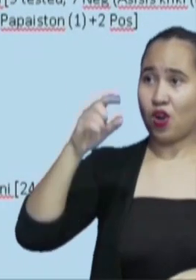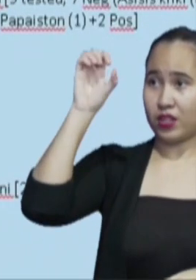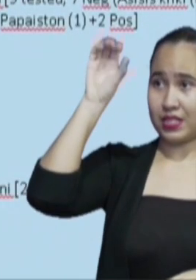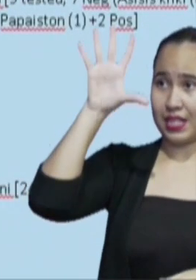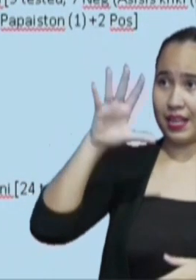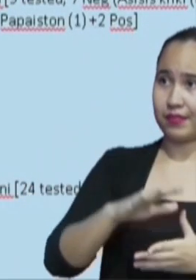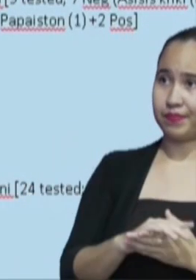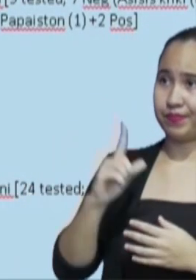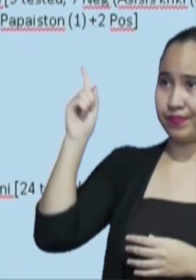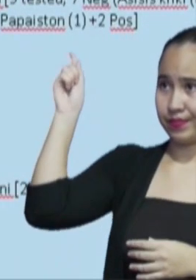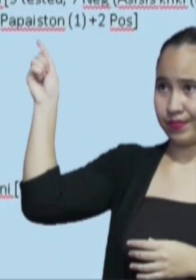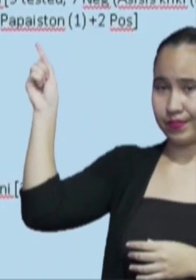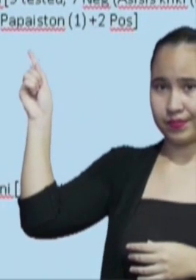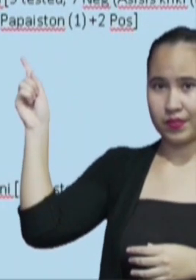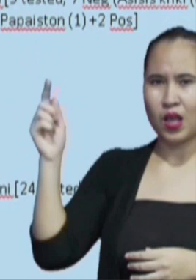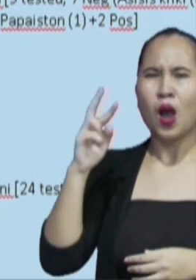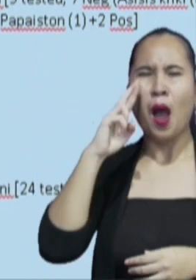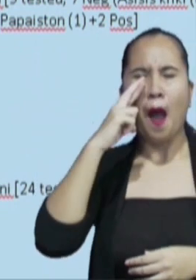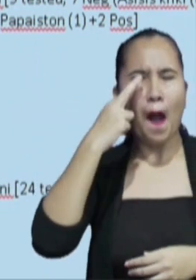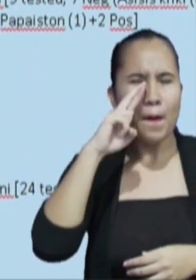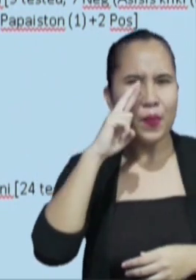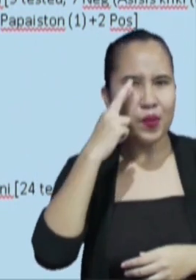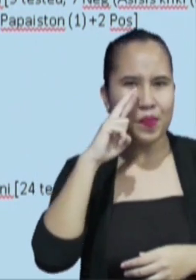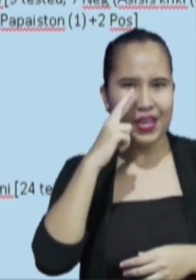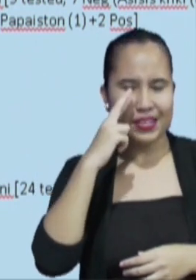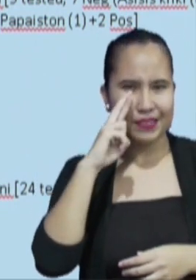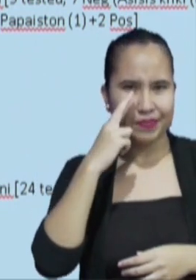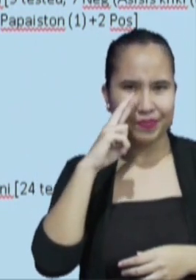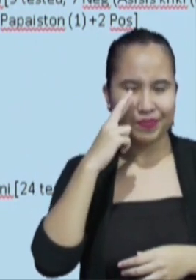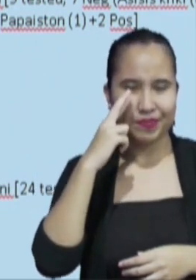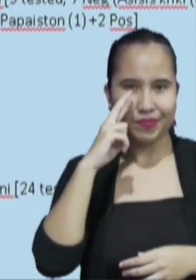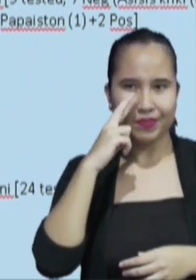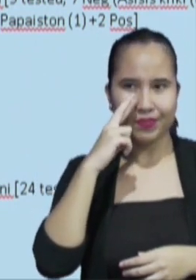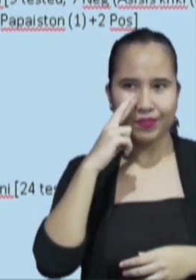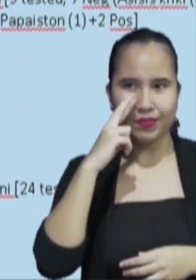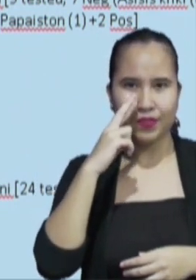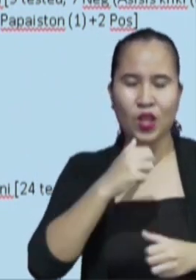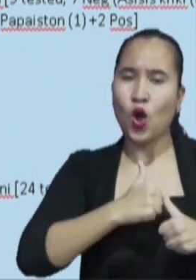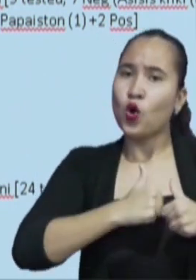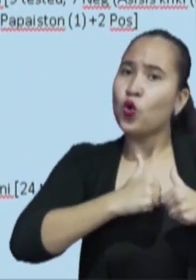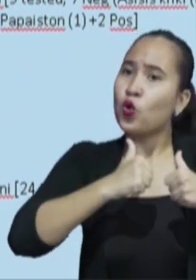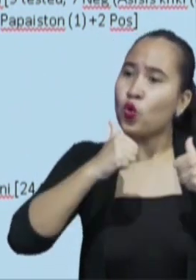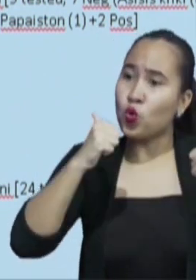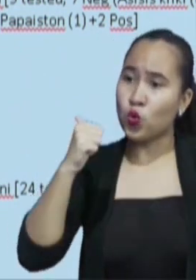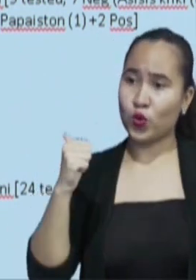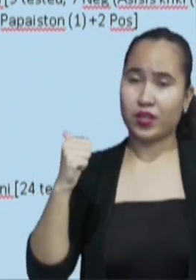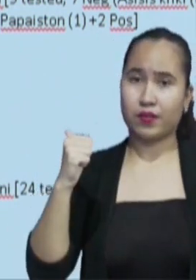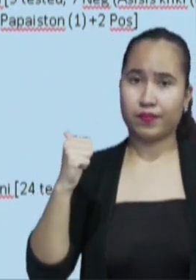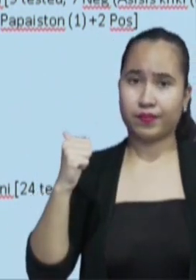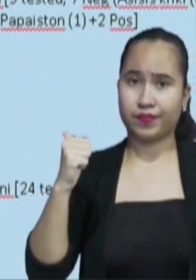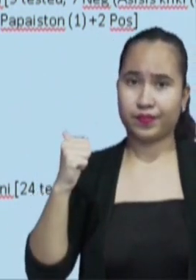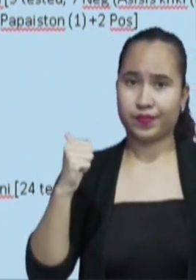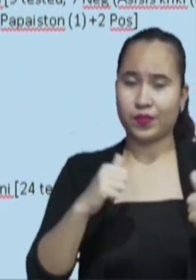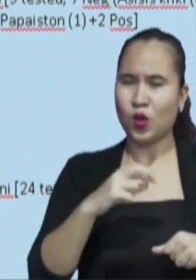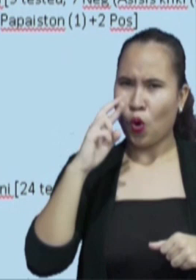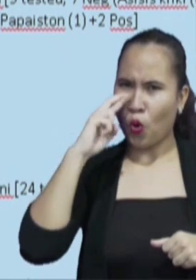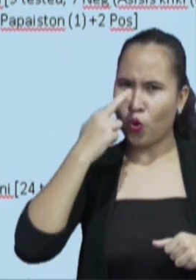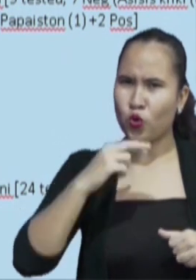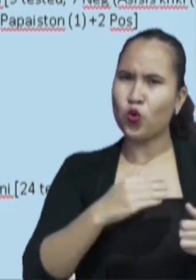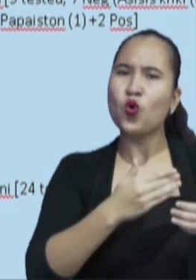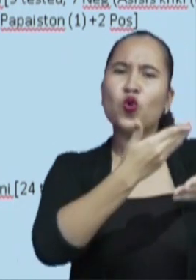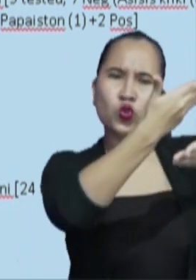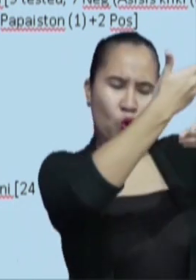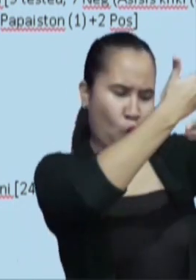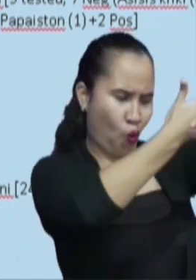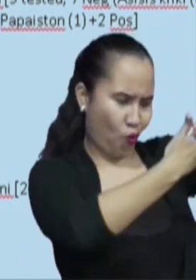Sipaliwini gaat het om het resort Kourouni. Bij Stolmans eiland in het resort Tapanahoni zijn er 29 swaps afgenomen en in